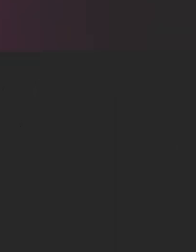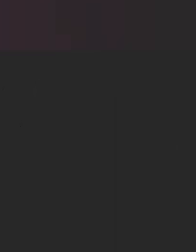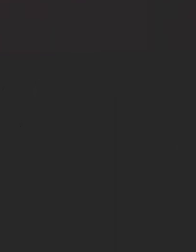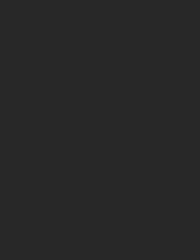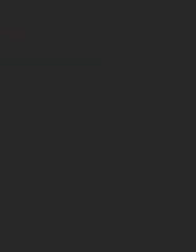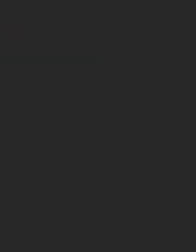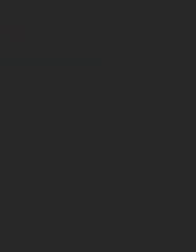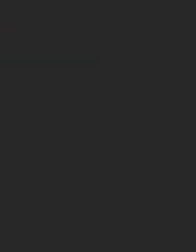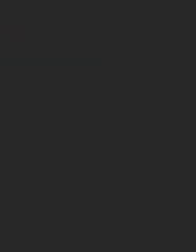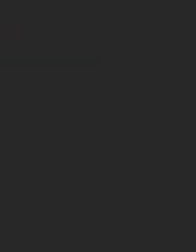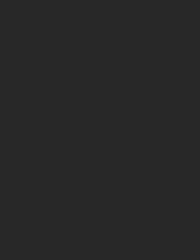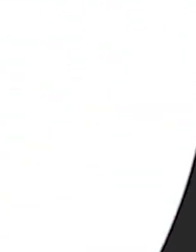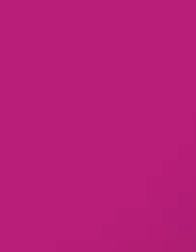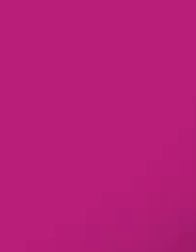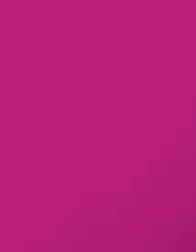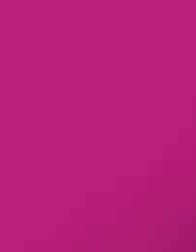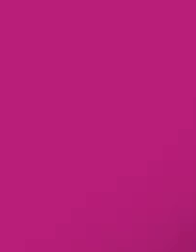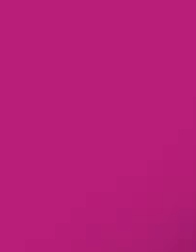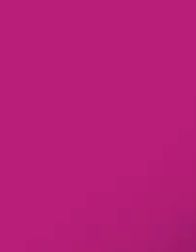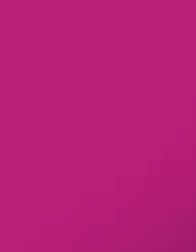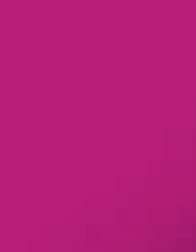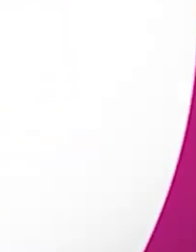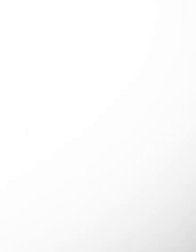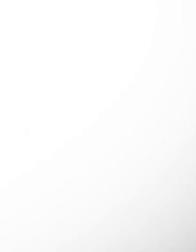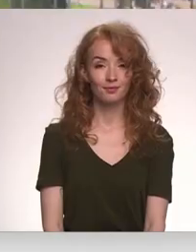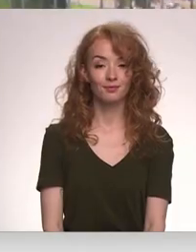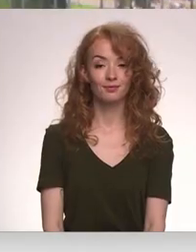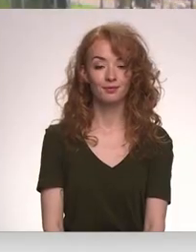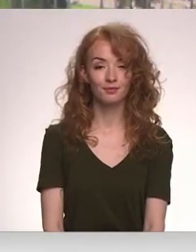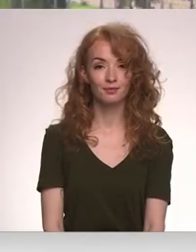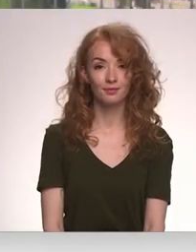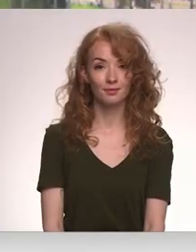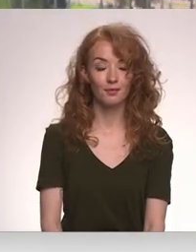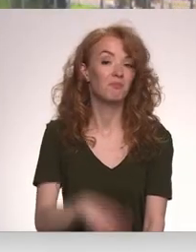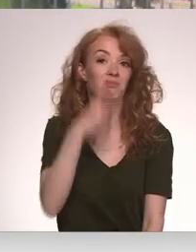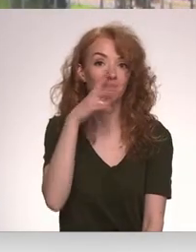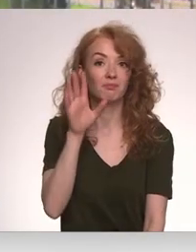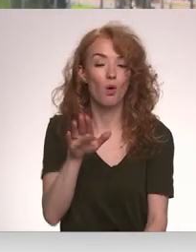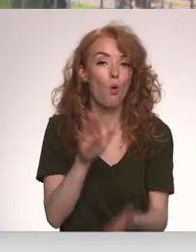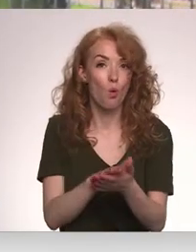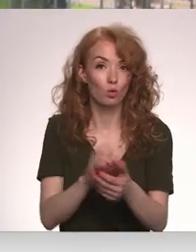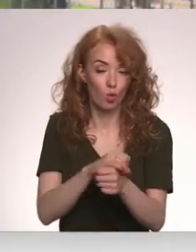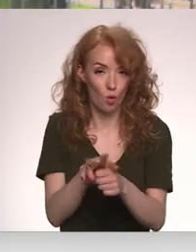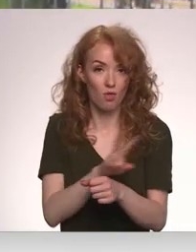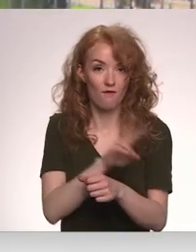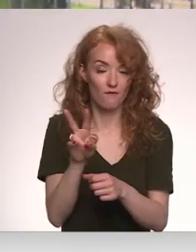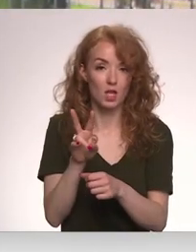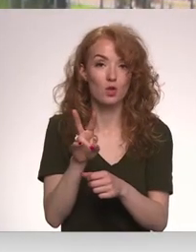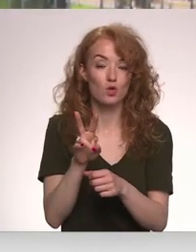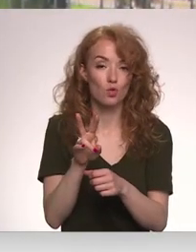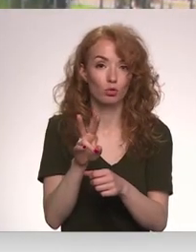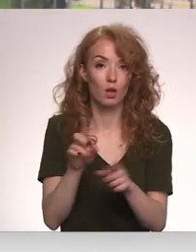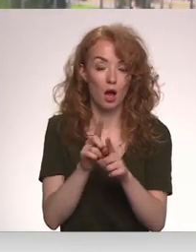Re! Viss ēters ir te! Neraugoties uz Covid pandēmiju,